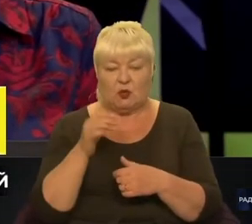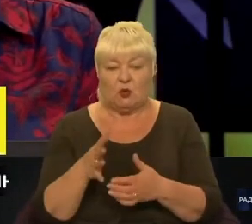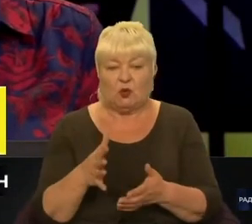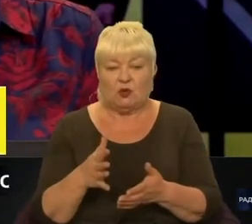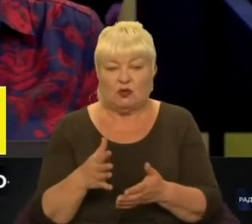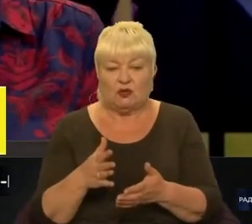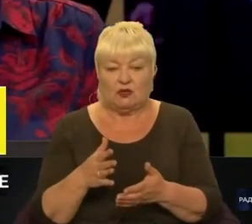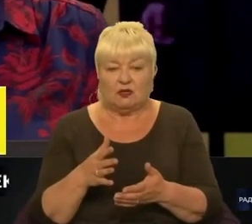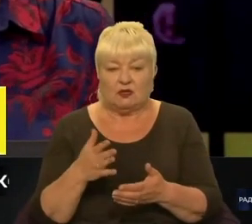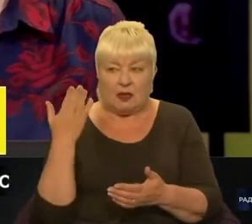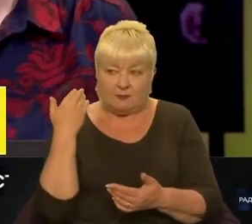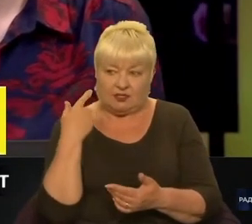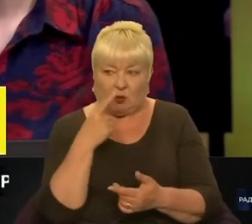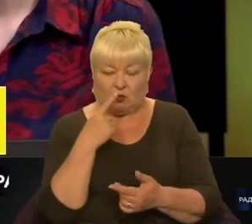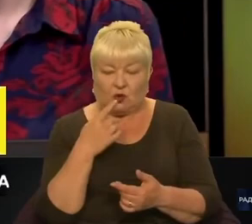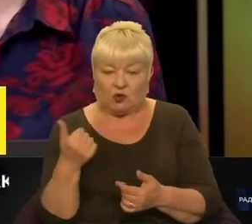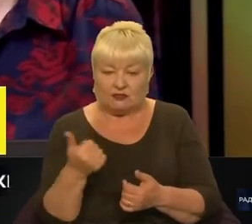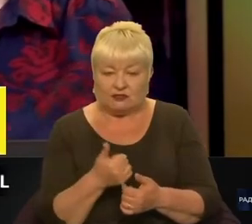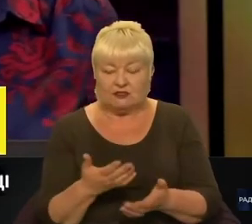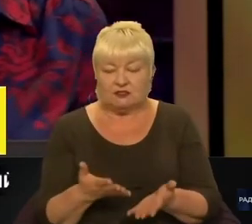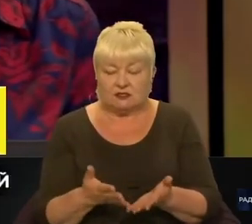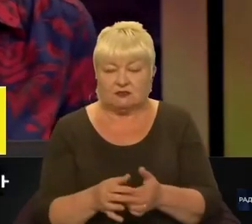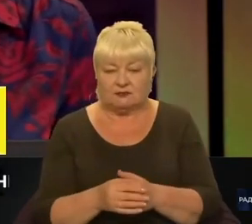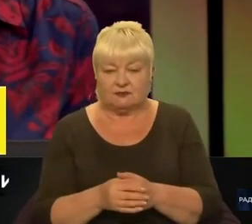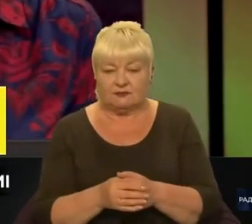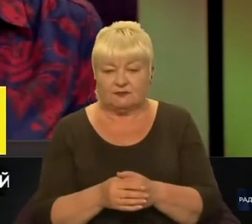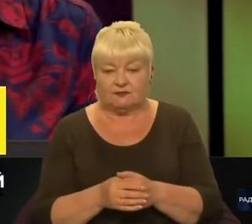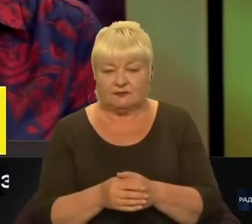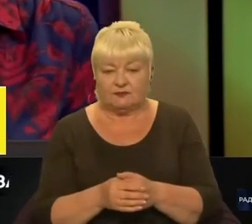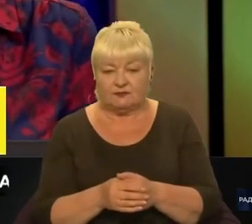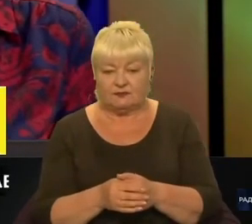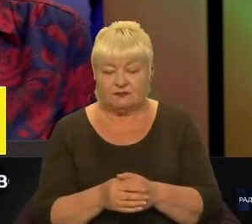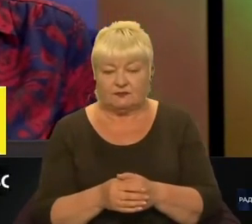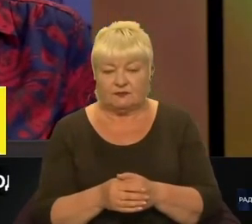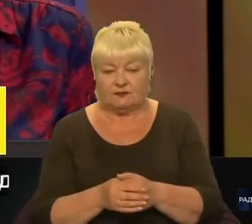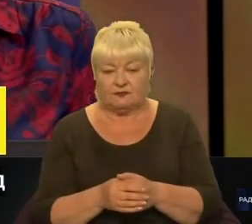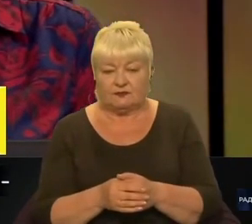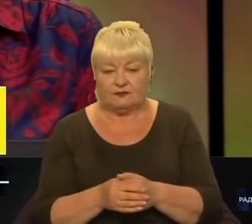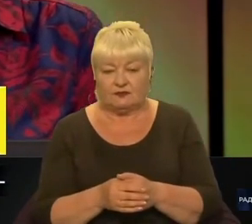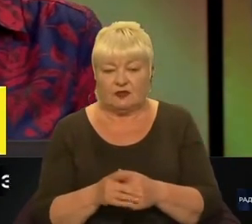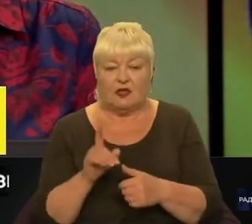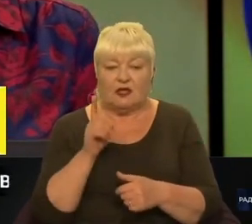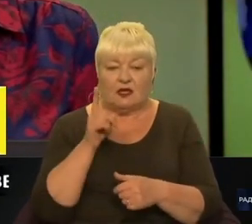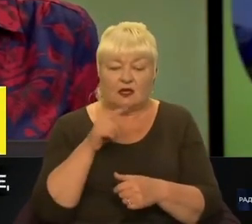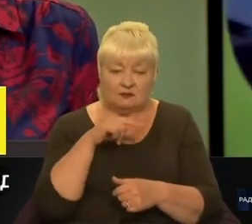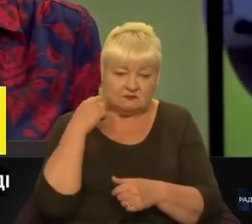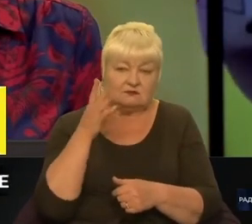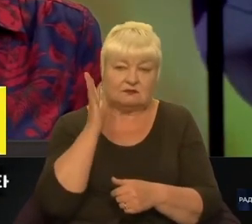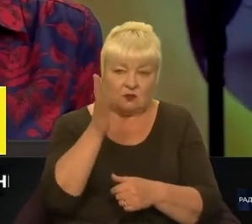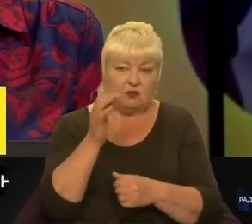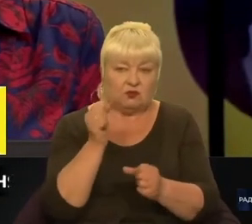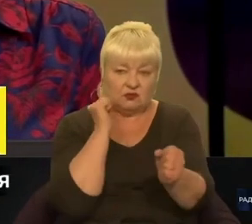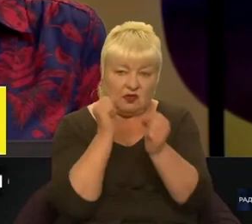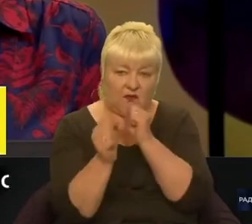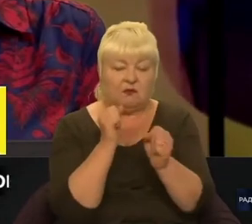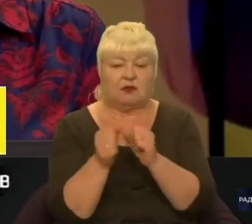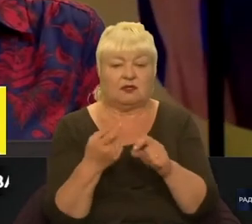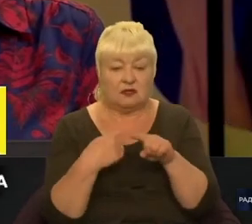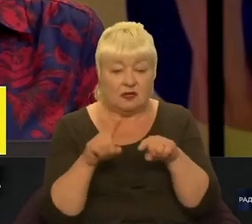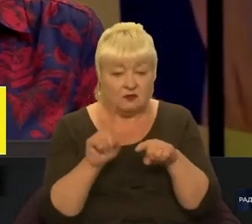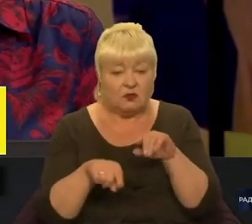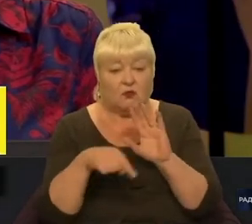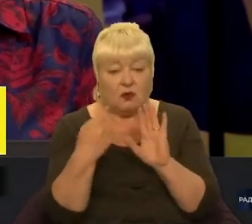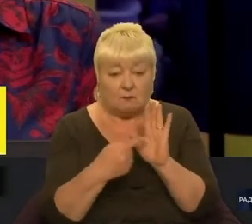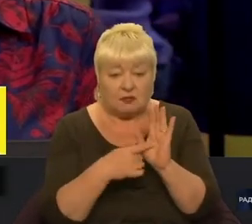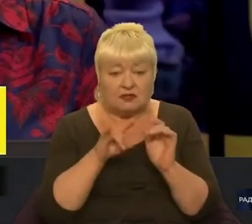Старо-Костянтинів. Хмельниччина. Так, Хмельниччина, так. Вони будуть бити туди, і тому питання